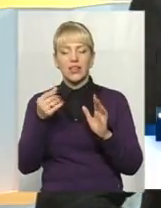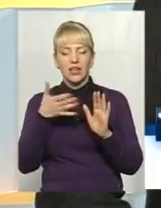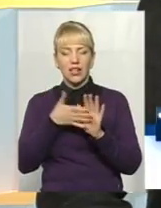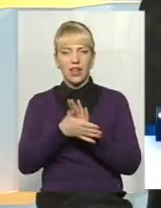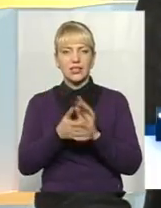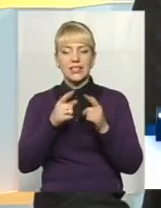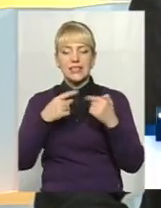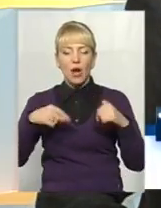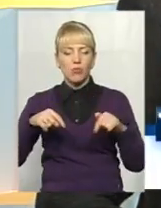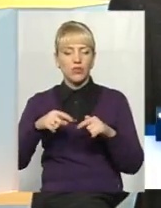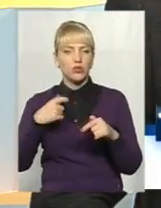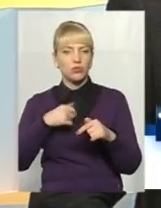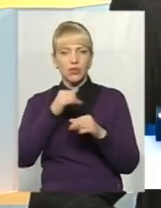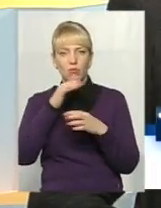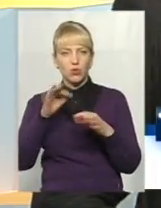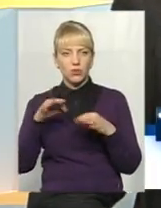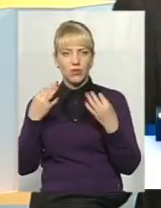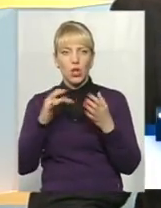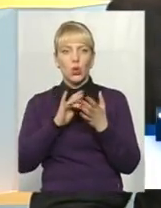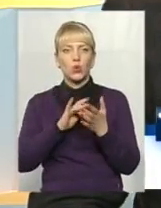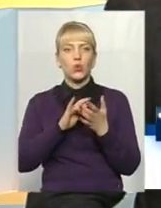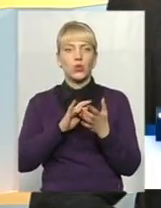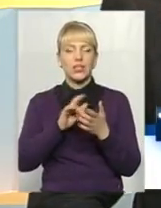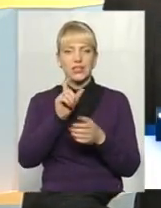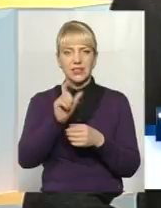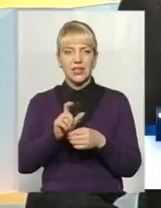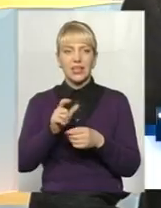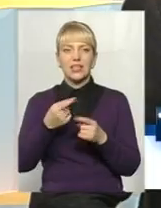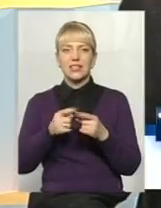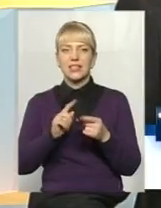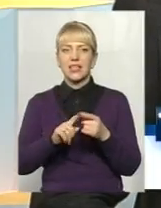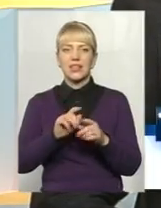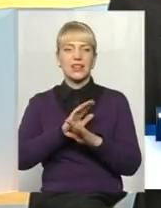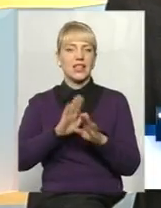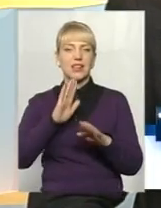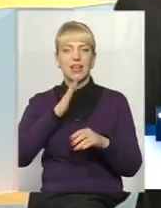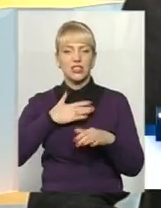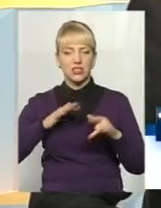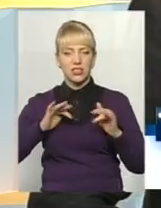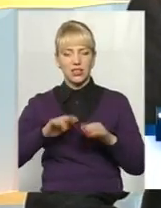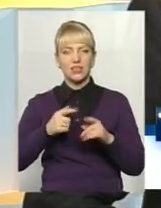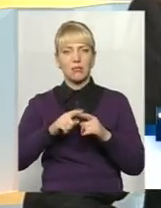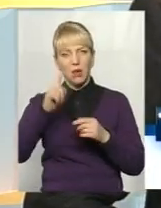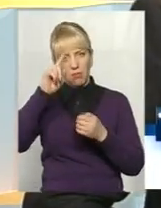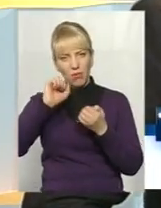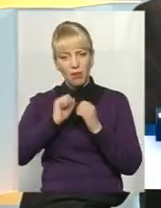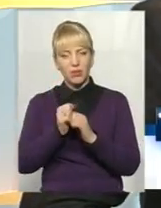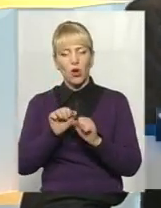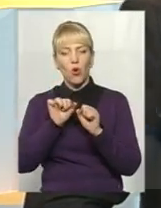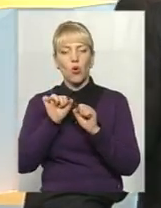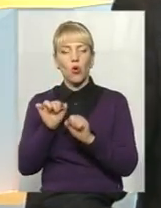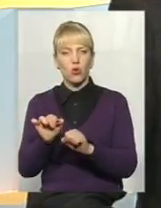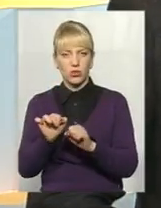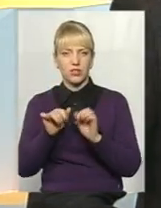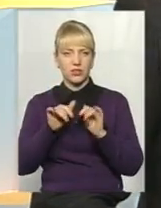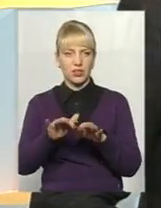що воно просто непередбачено. Туризм – це не є наша діяльність, ми – пам'ятковоохорона діяльність. І, зрозуміло, колеги з Кам'янця можуть